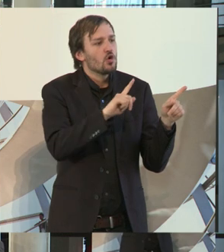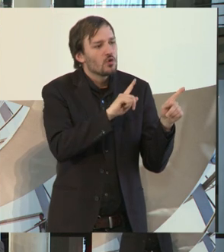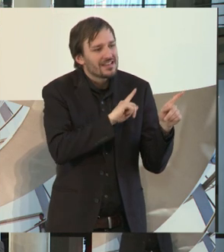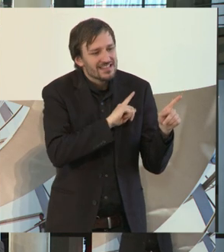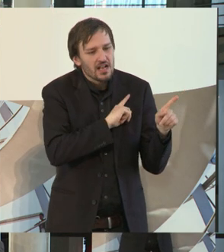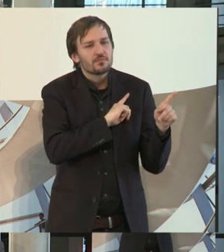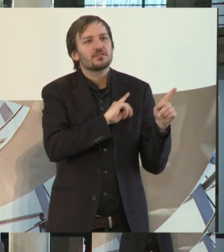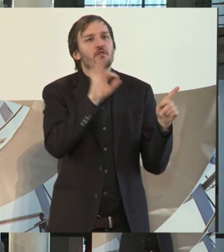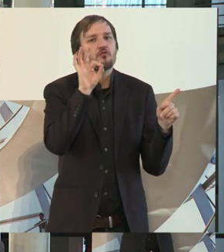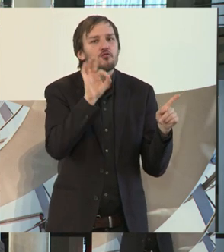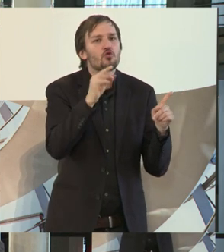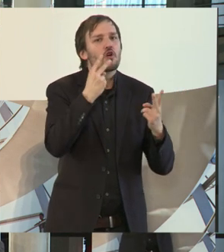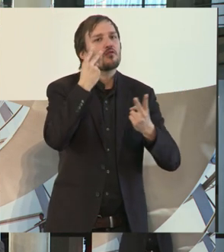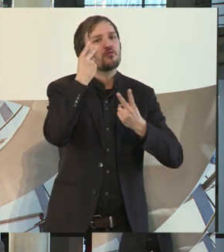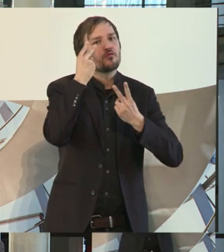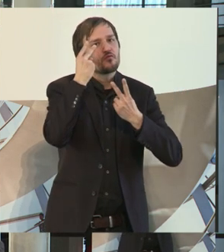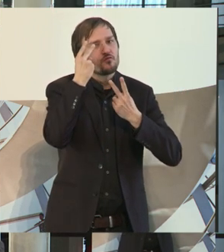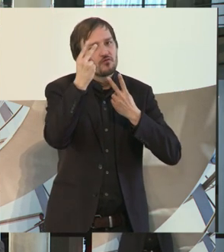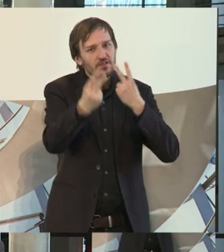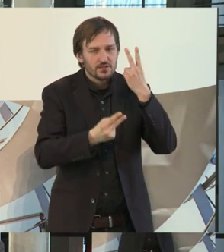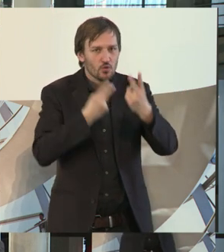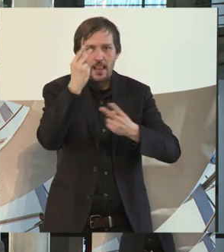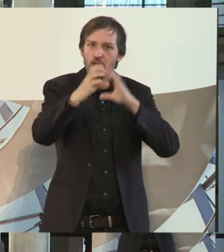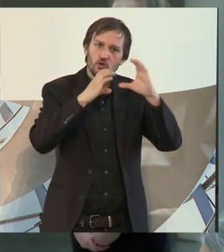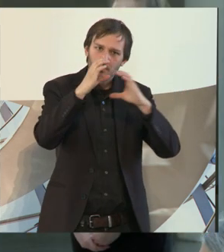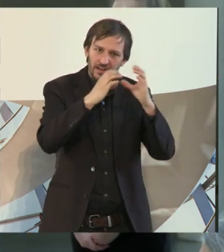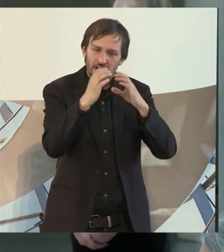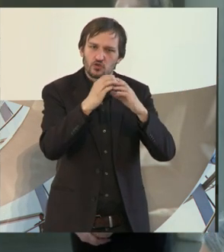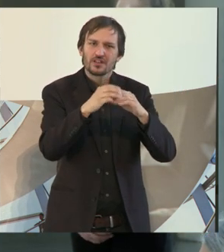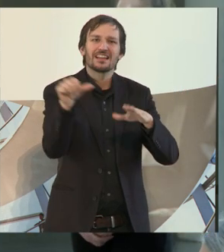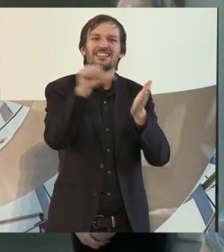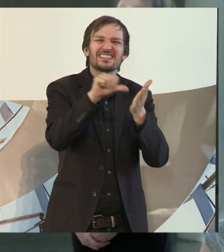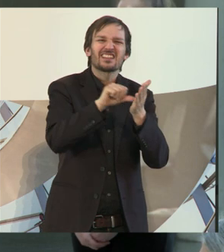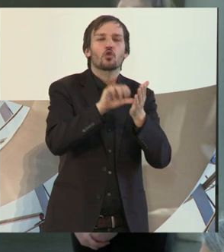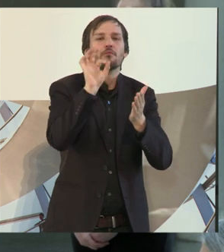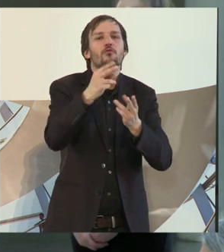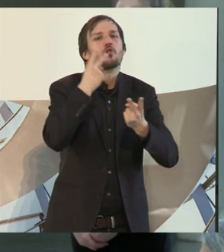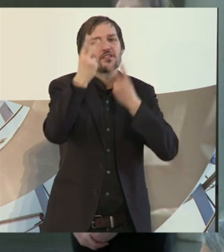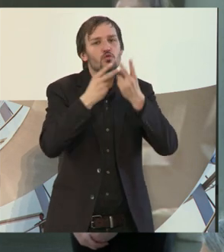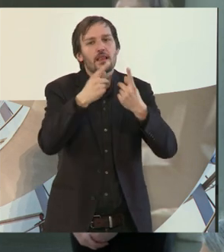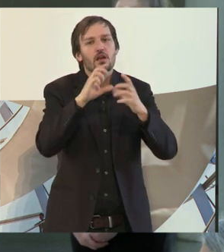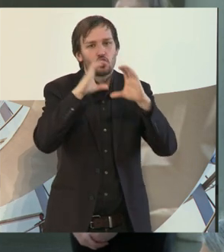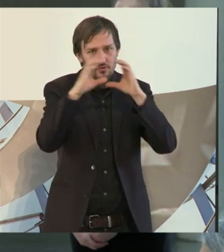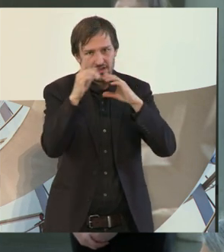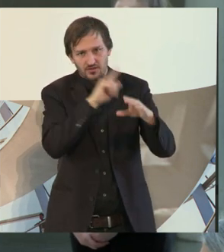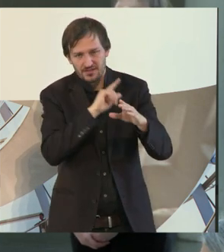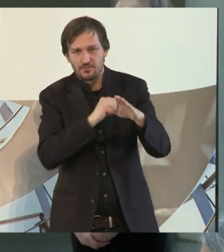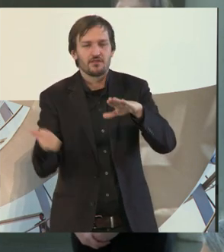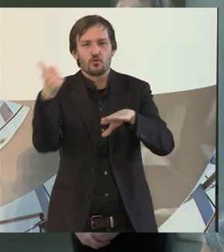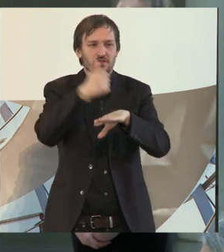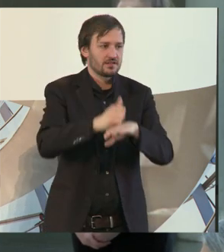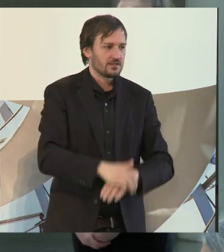für den Visuellkommunikation KVS, KZV